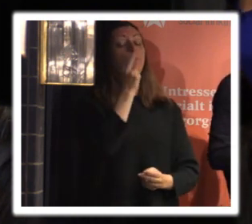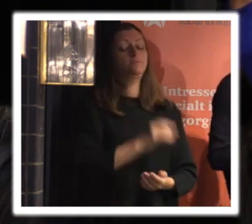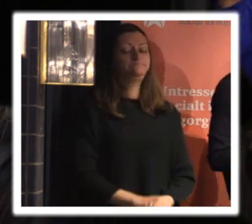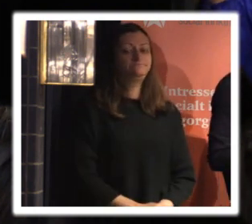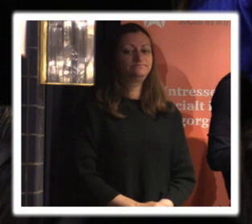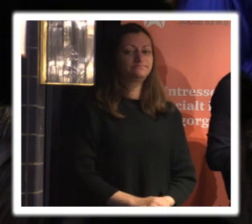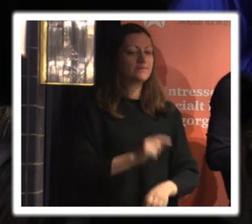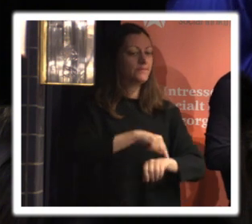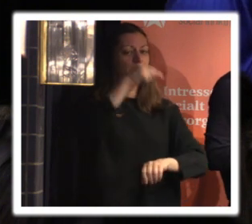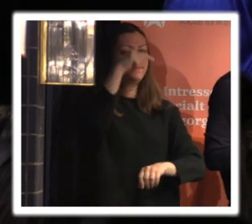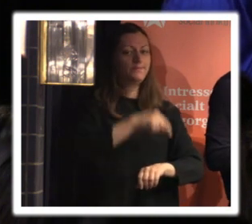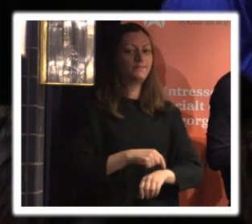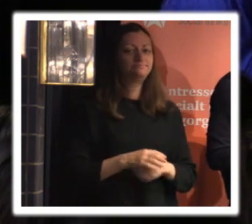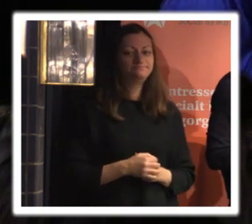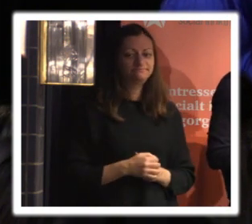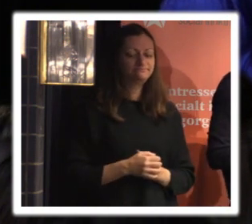tiden går fort